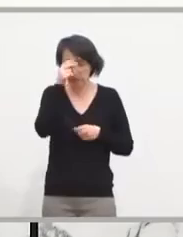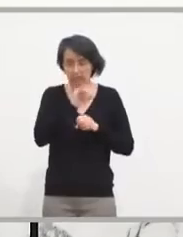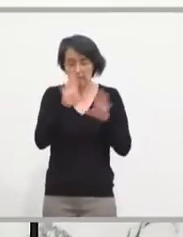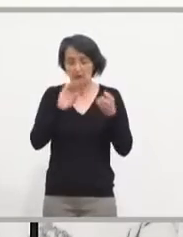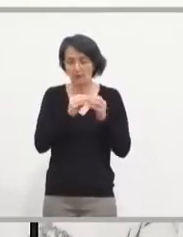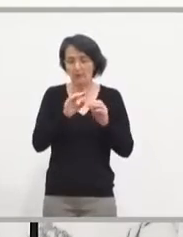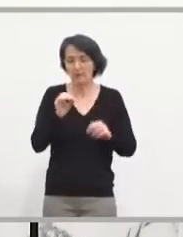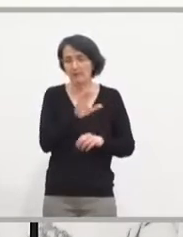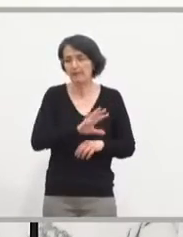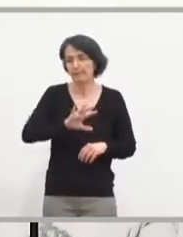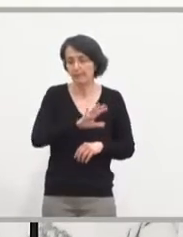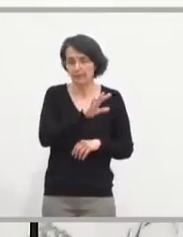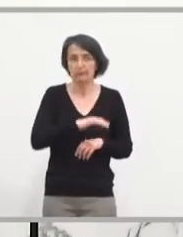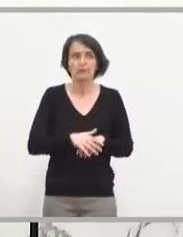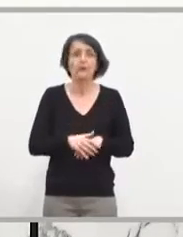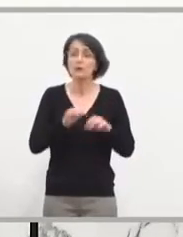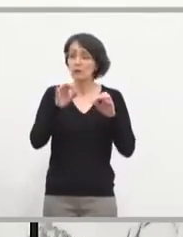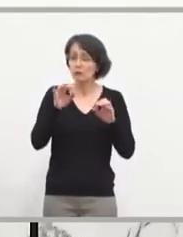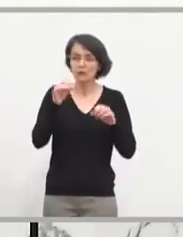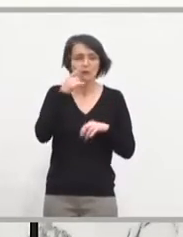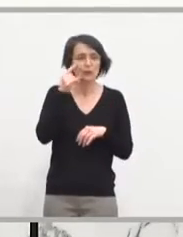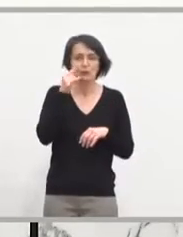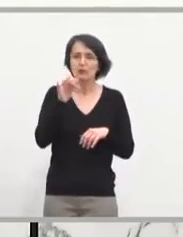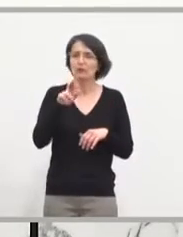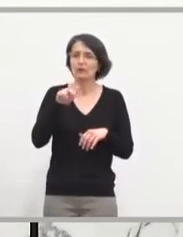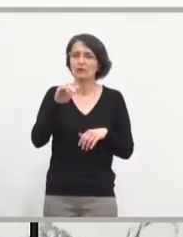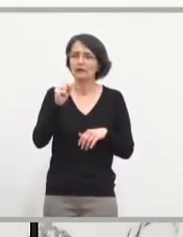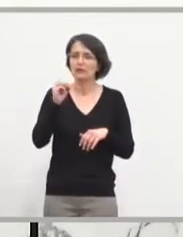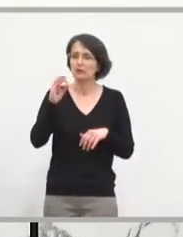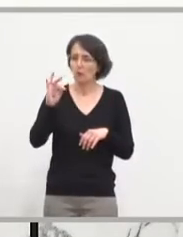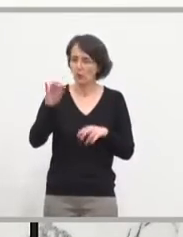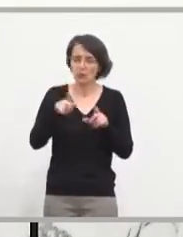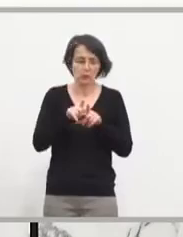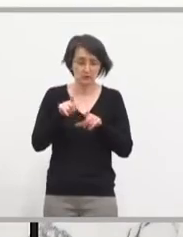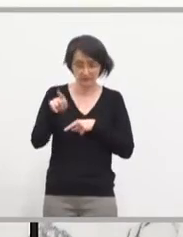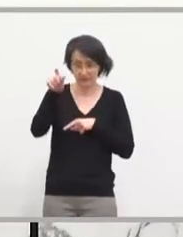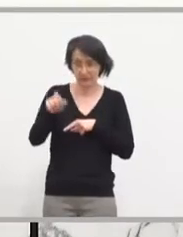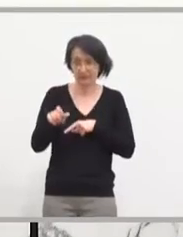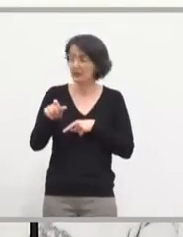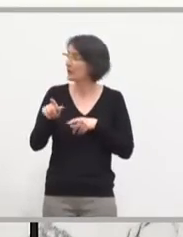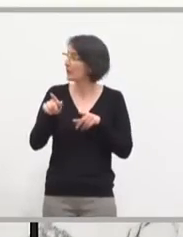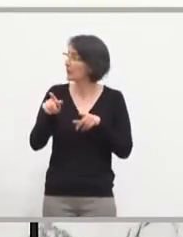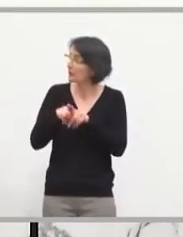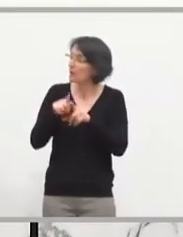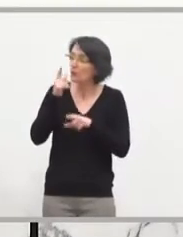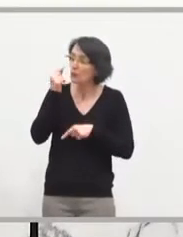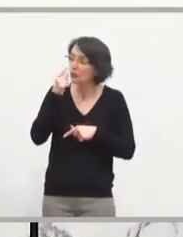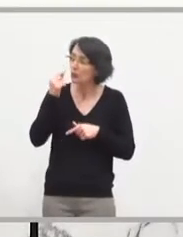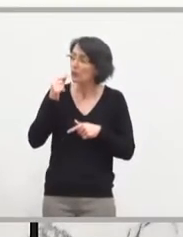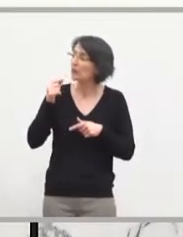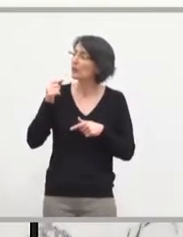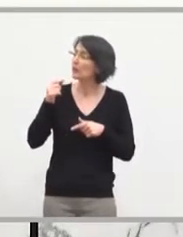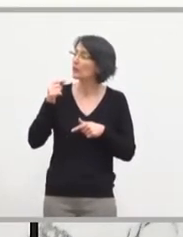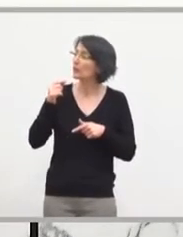problèmes. Et d'ailleurs, avec M. Friseau et le prochain directeur de la table, M. Égou Médides, qui travaillait